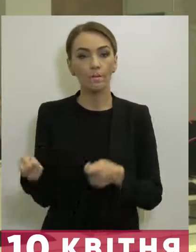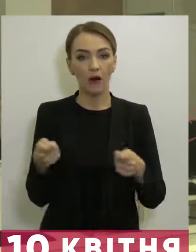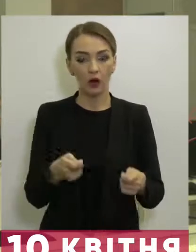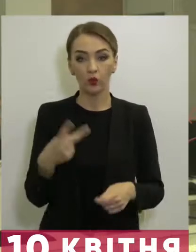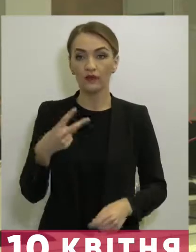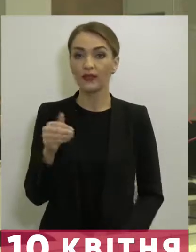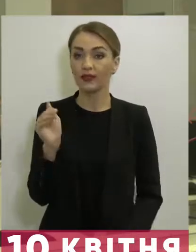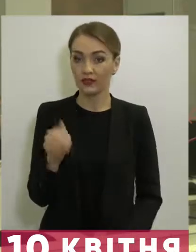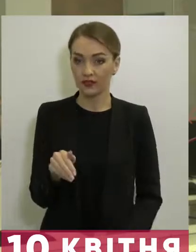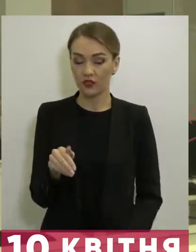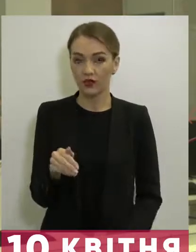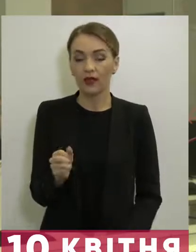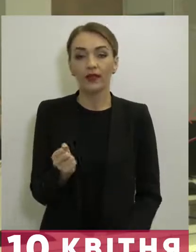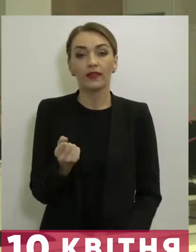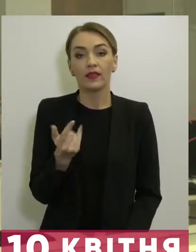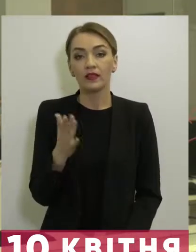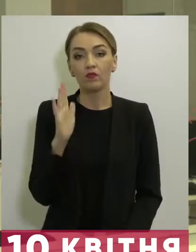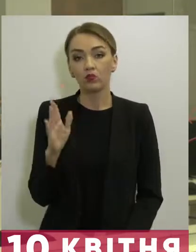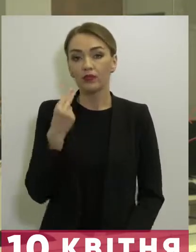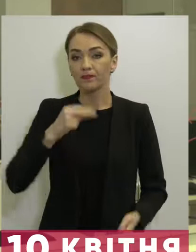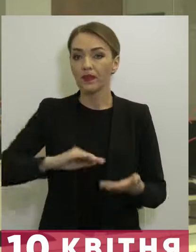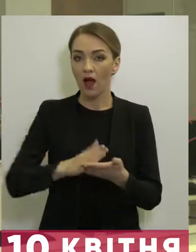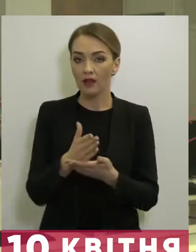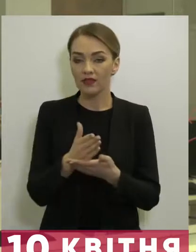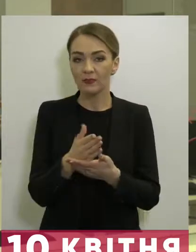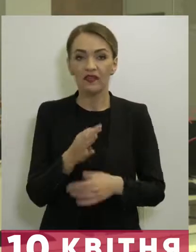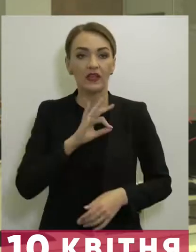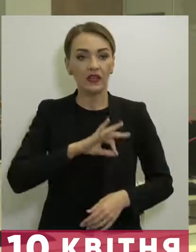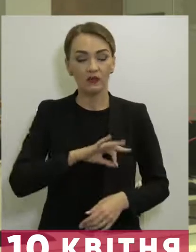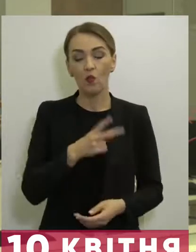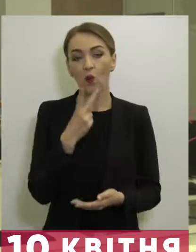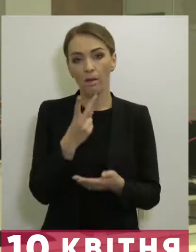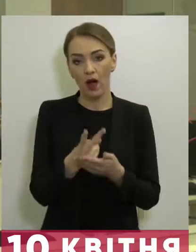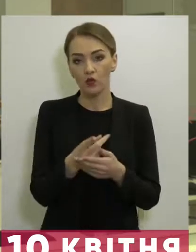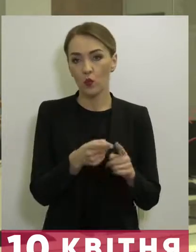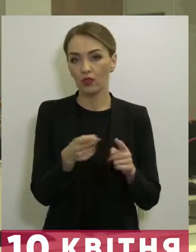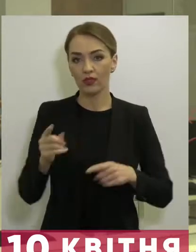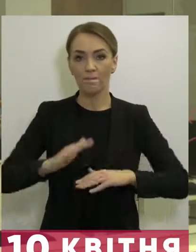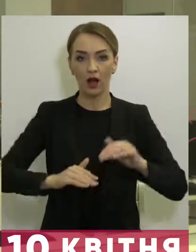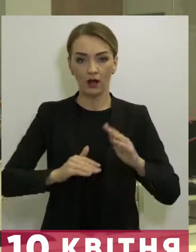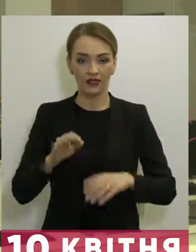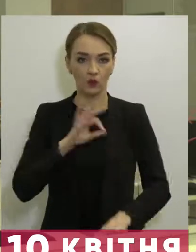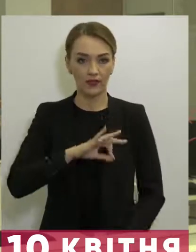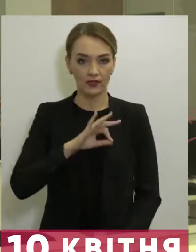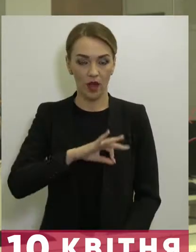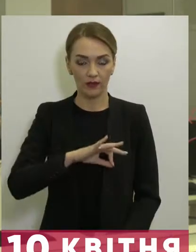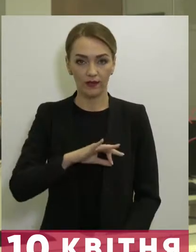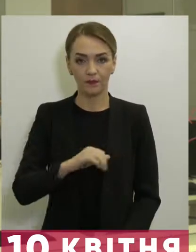20 тисяч. Наскільки вони будуть якісними і ефективними – побачимо на практиці використання.